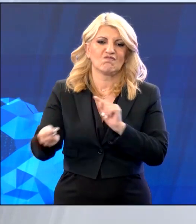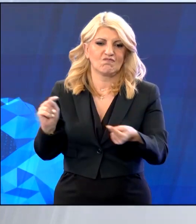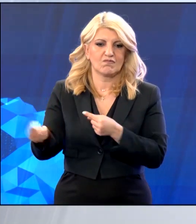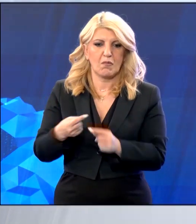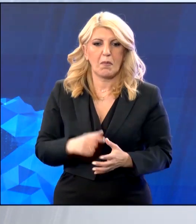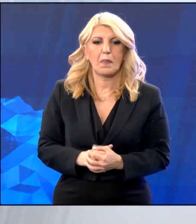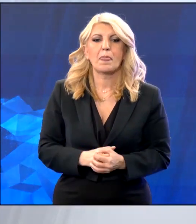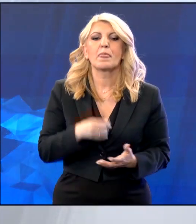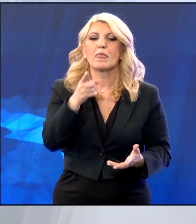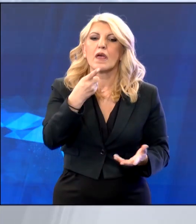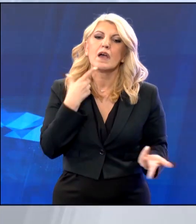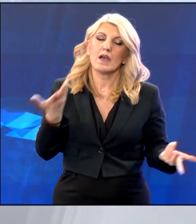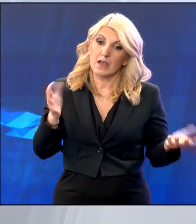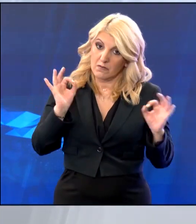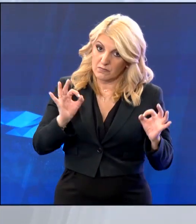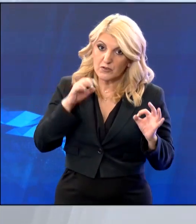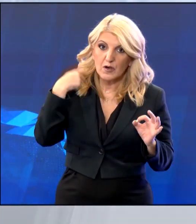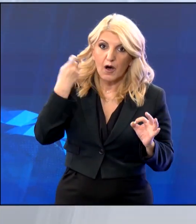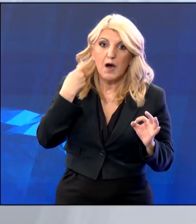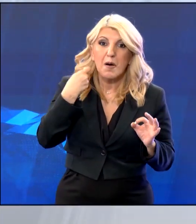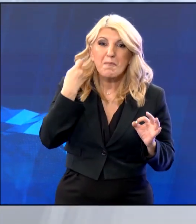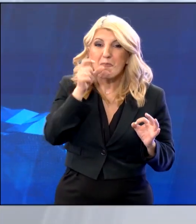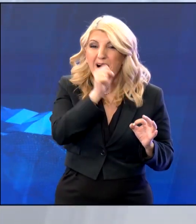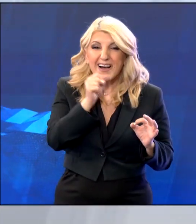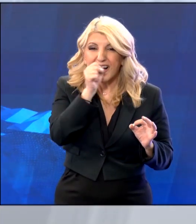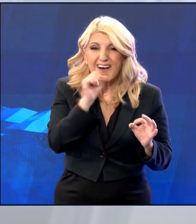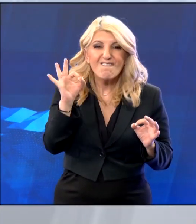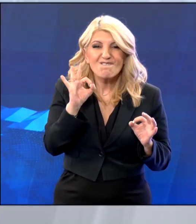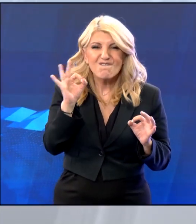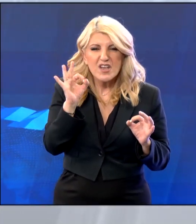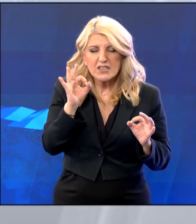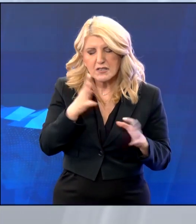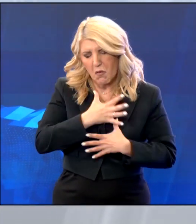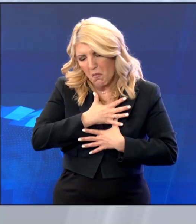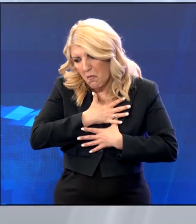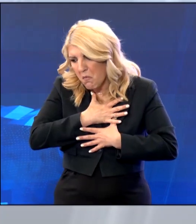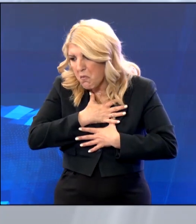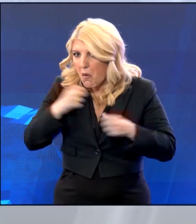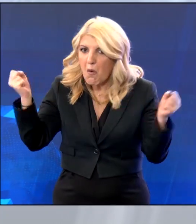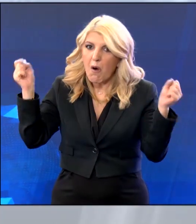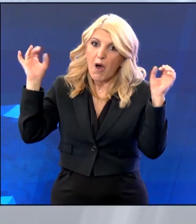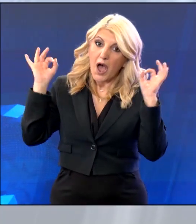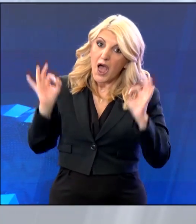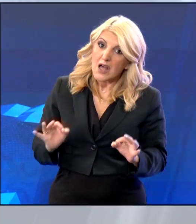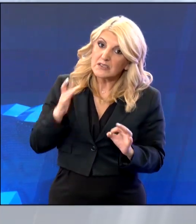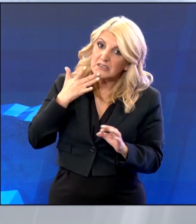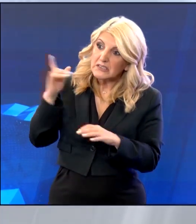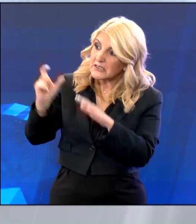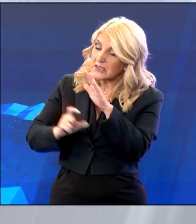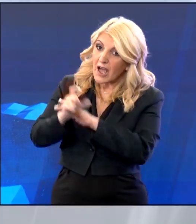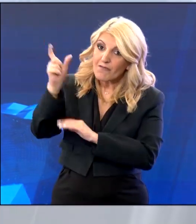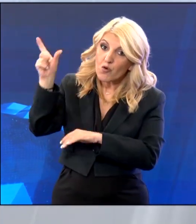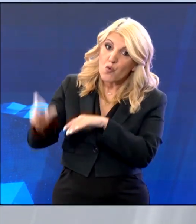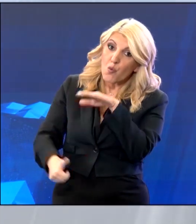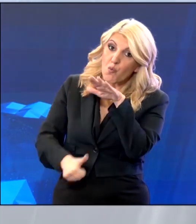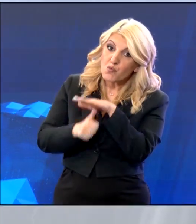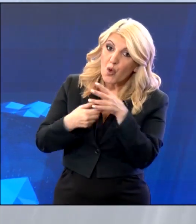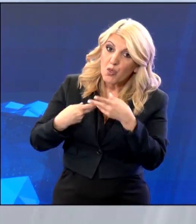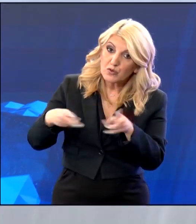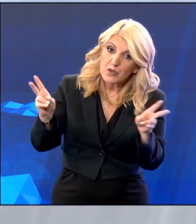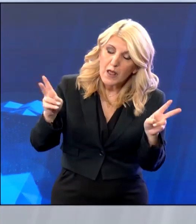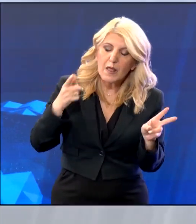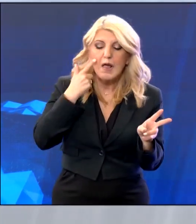Αντέδασε με οργή, αδανάκτηση και μια μηχανία στο τι μπορούμε να κάνουμε, τι μπορεί να γίνει γιατί πραγματικά αυτό